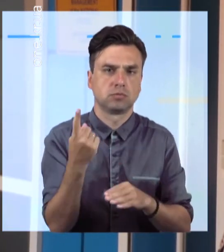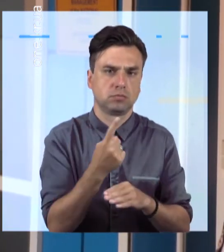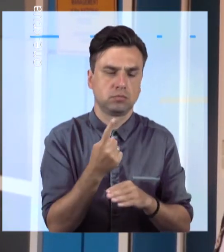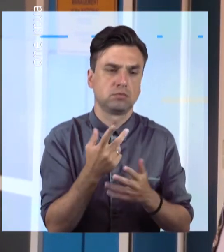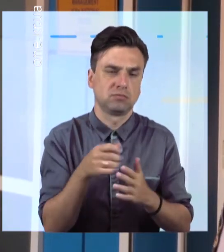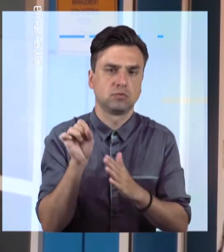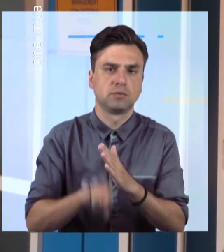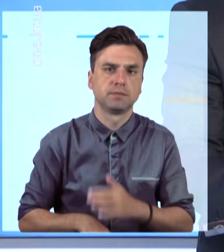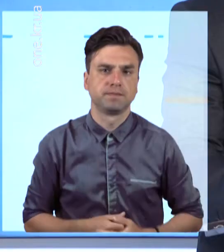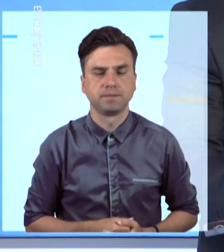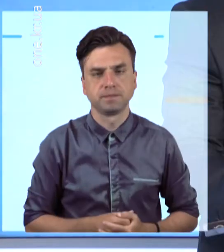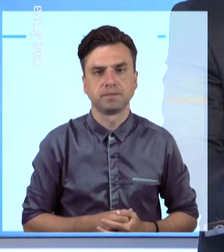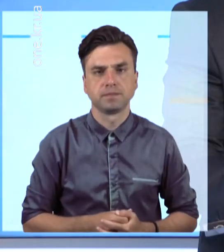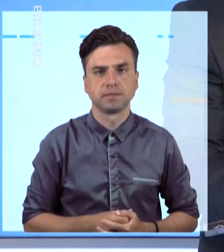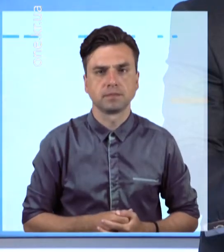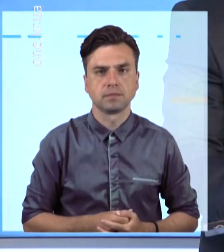умисне вбивство.